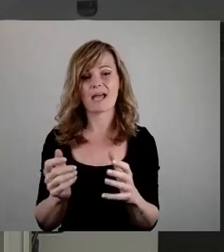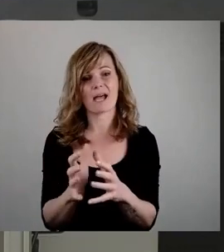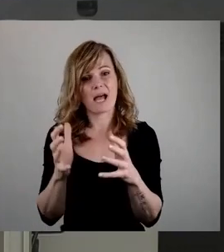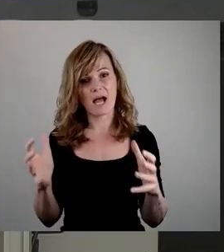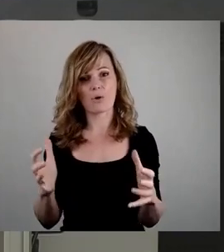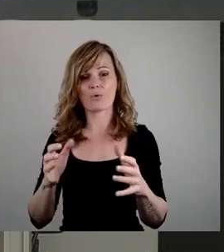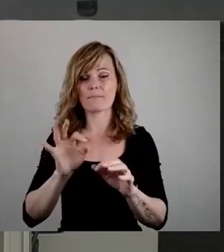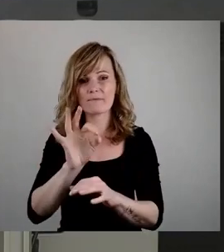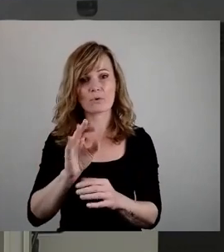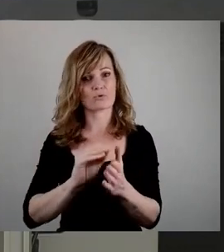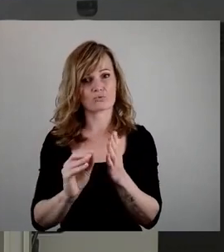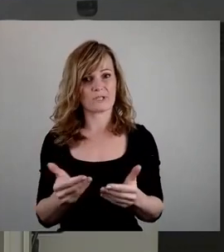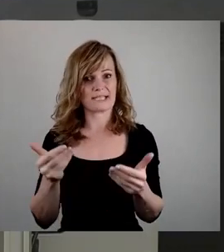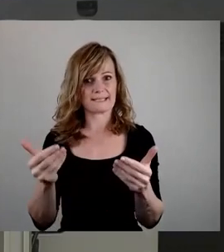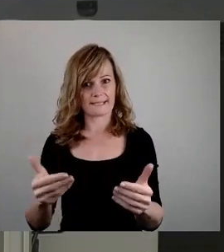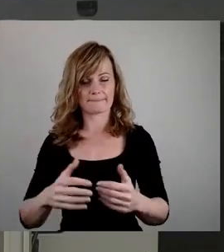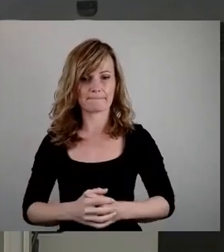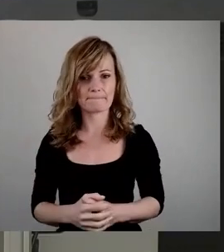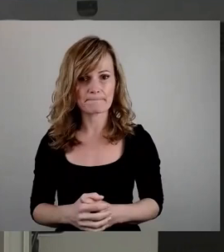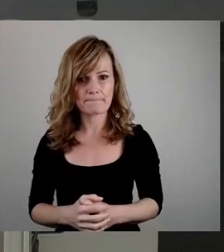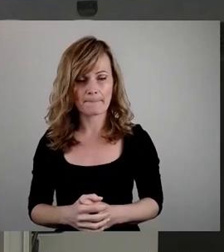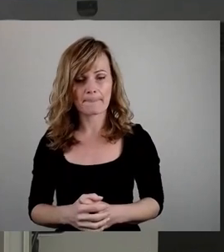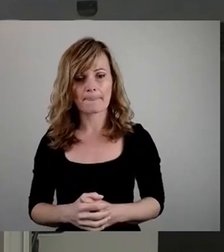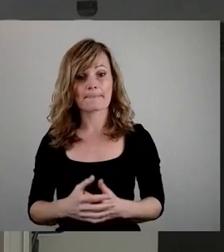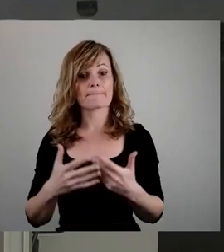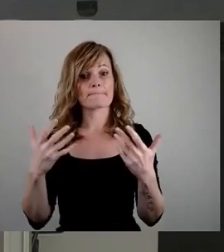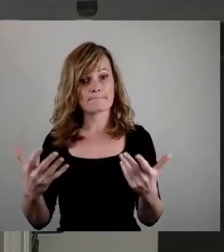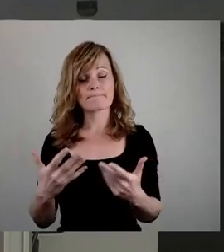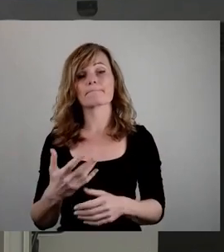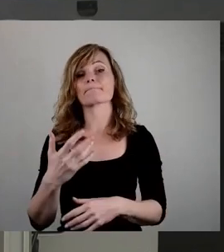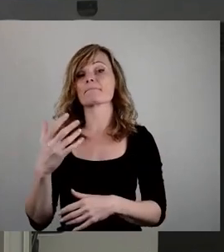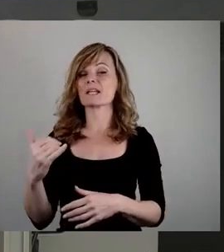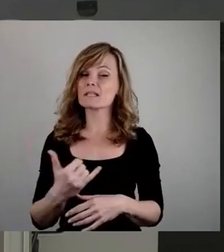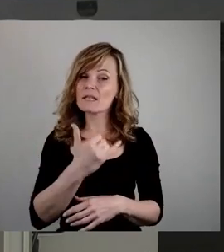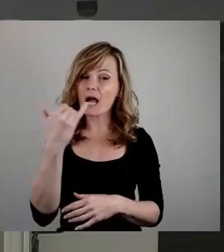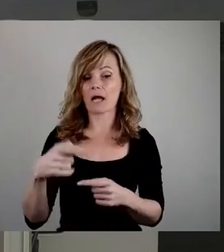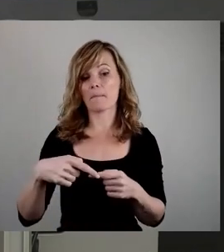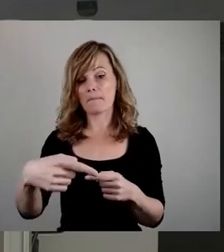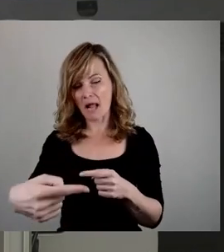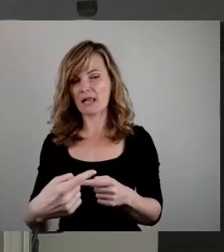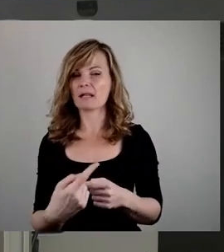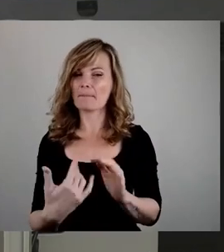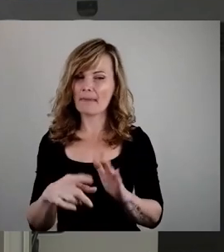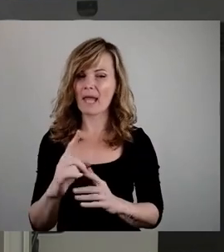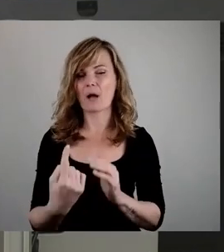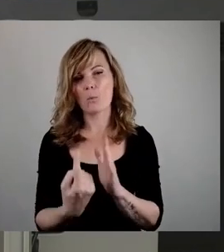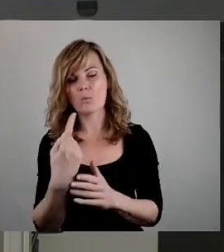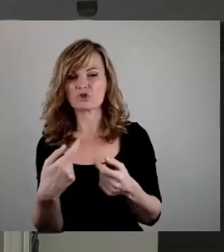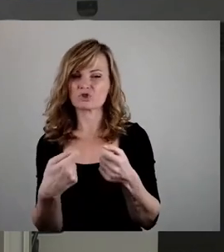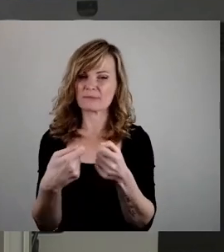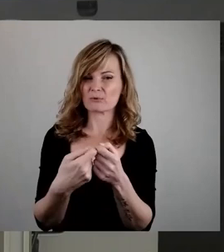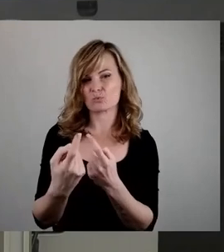zu stellen. Damit kann dann auch nach den angespannten Jahren, die uns jetzt weiter bevorstehen, der Bildungsbürgermeister hat es in seiner Einbringung auch